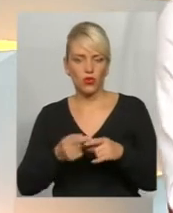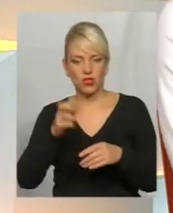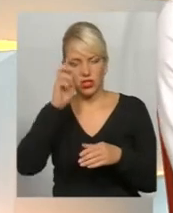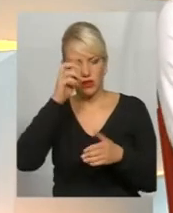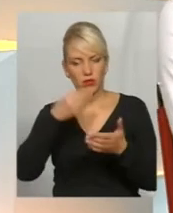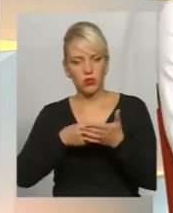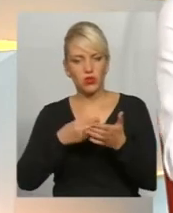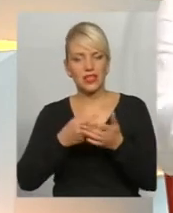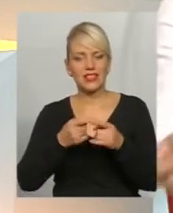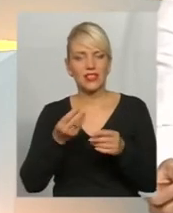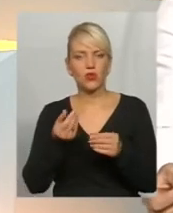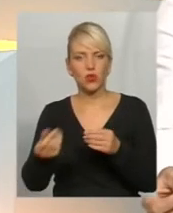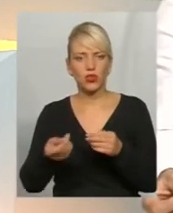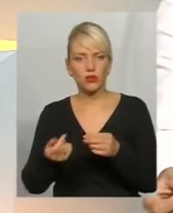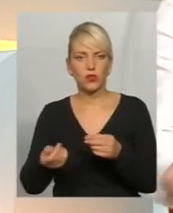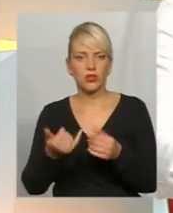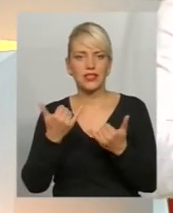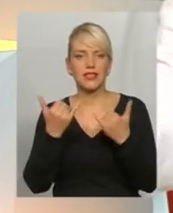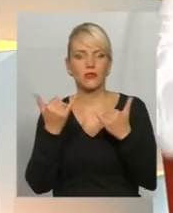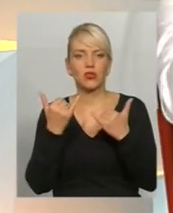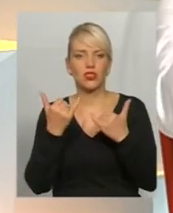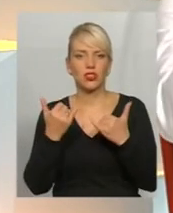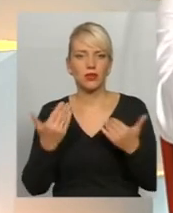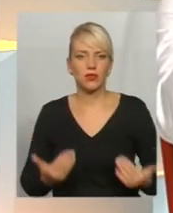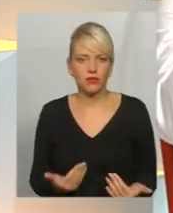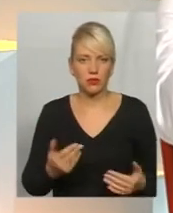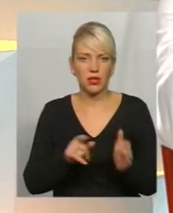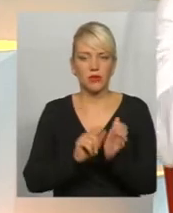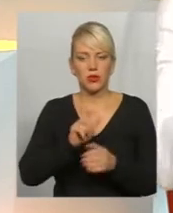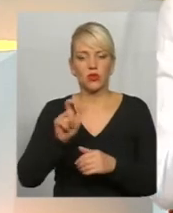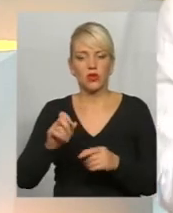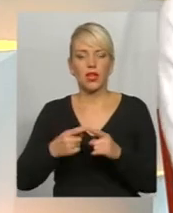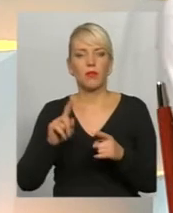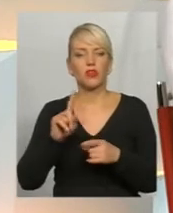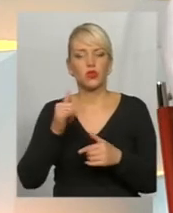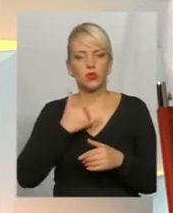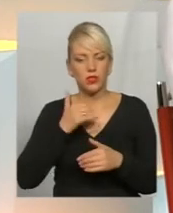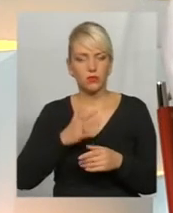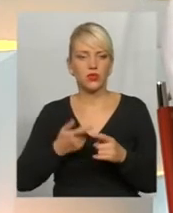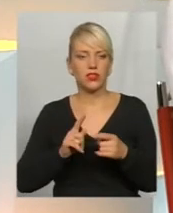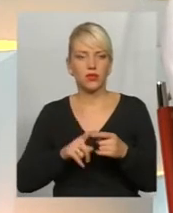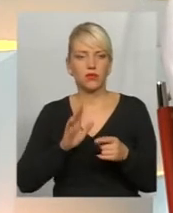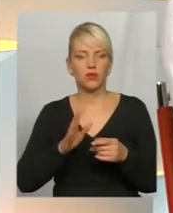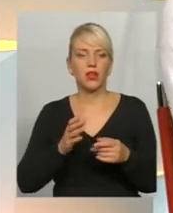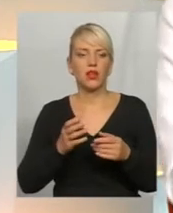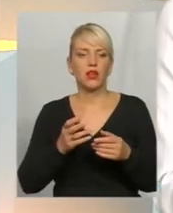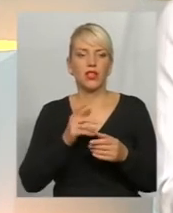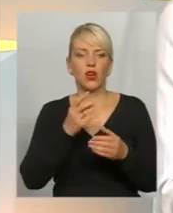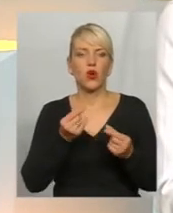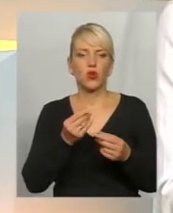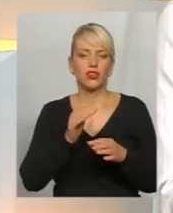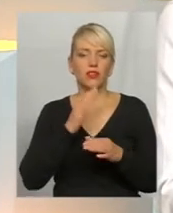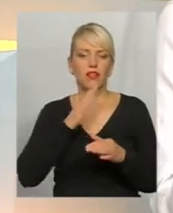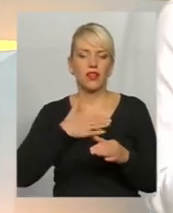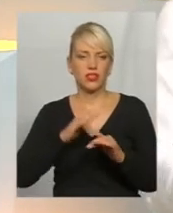грошей плачуться гроші пенсії сьогоднішнім пенсіонерам. А те, що буде в нас, буде плачуватися з грошей наших дітей, яких сьогодні не так багато.